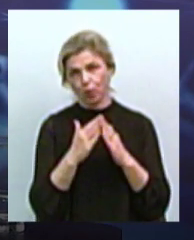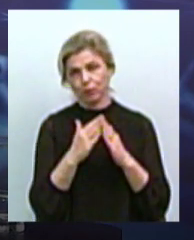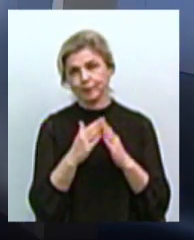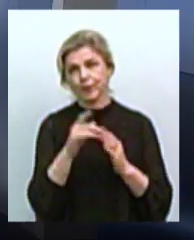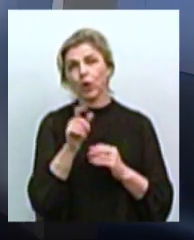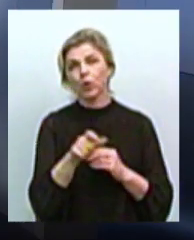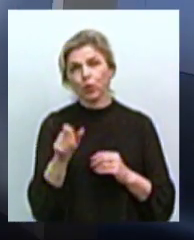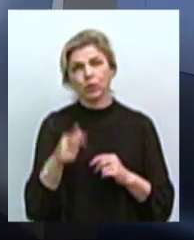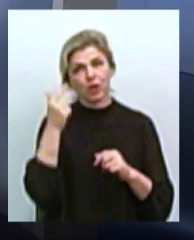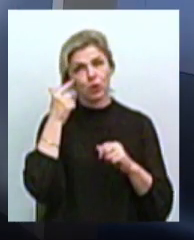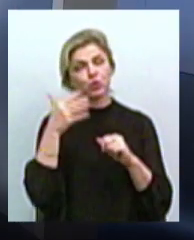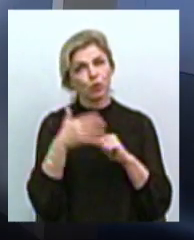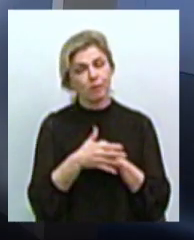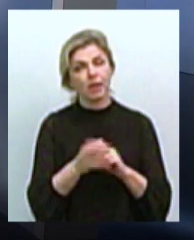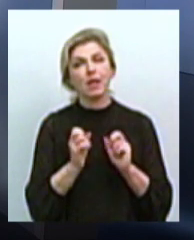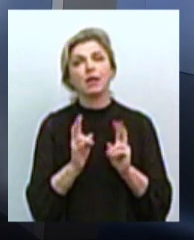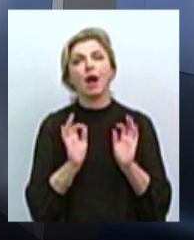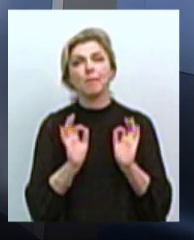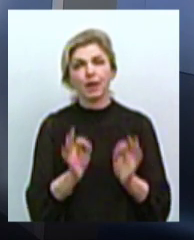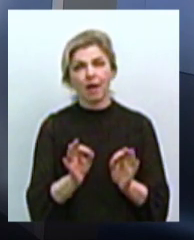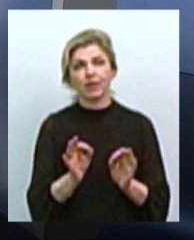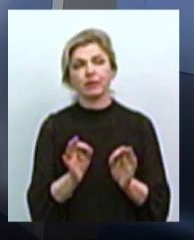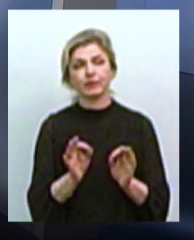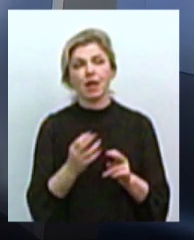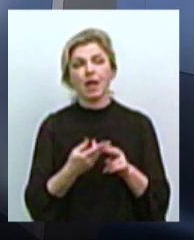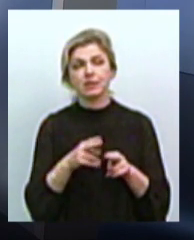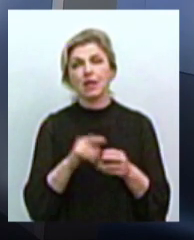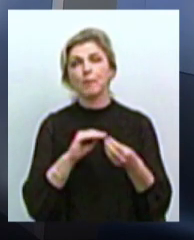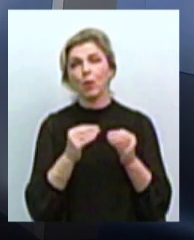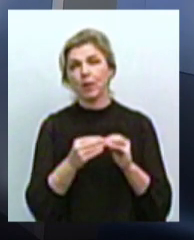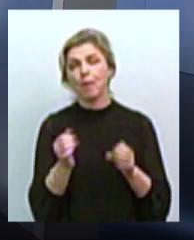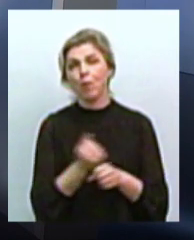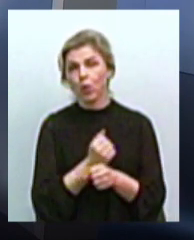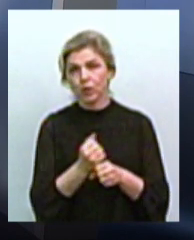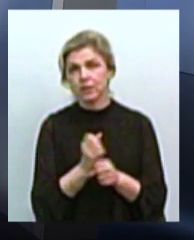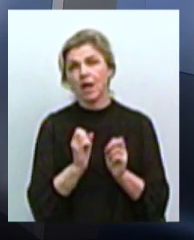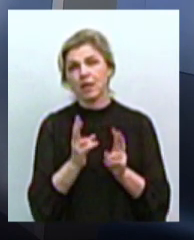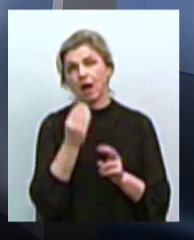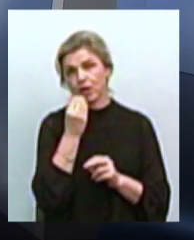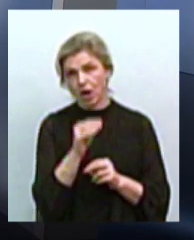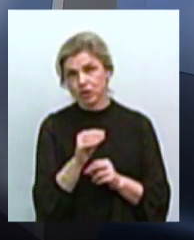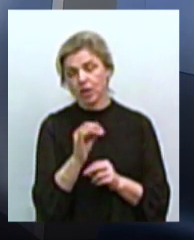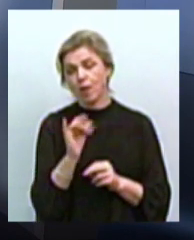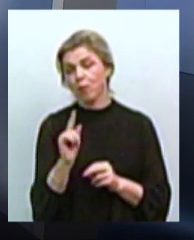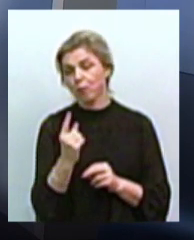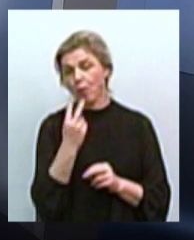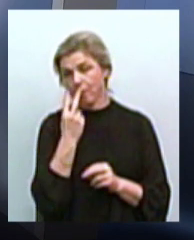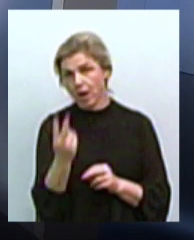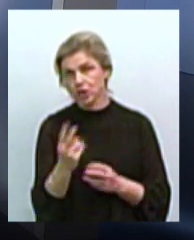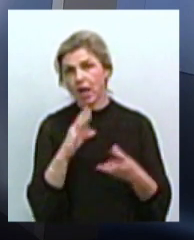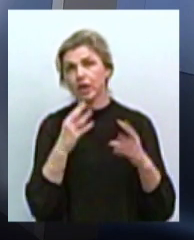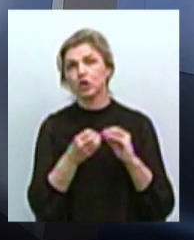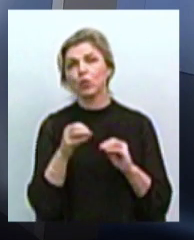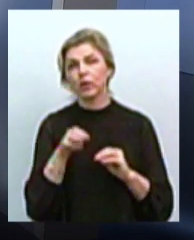вже просто розуміють, як правильно з цією проблемою боротися, як краще, тому що бачать результат